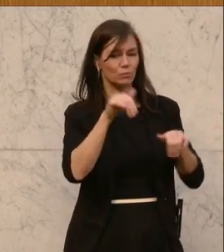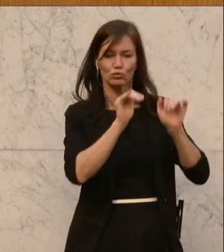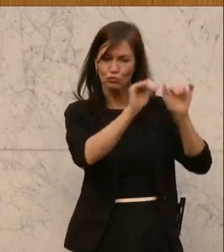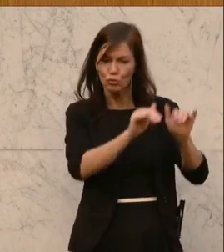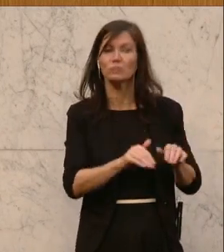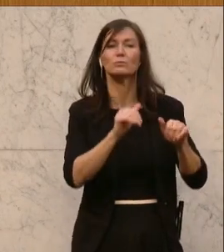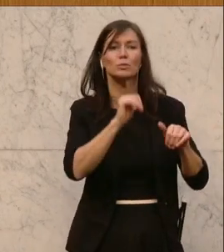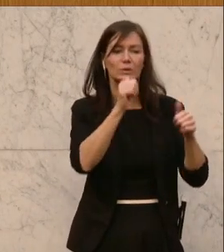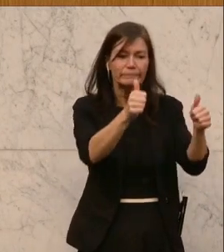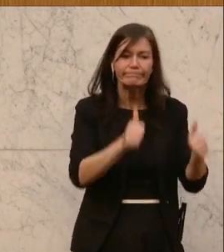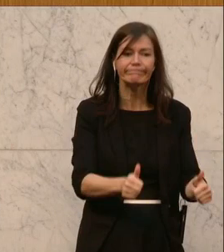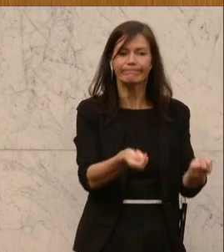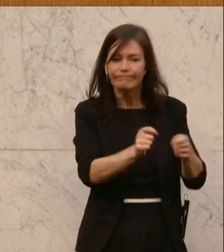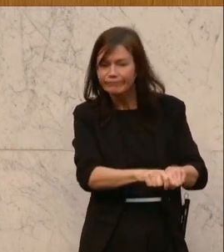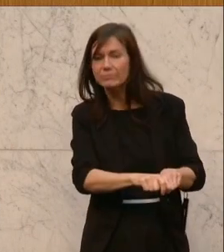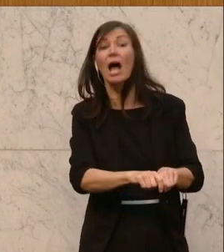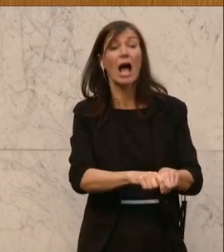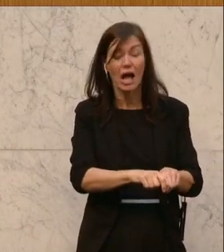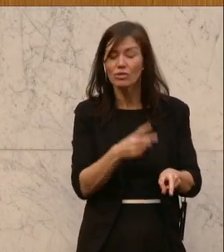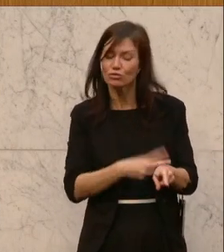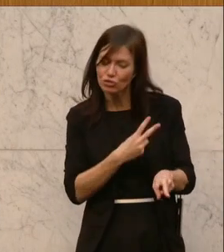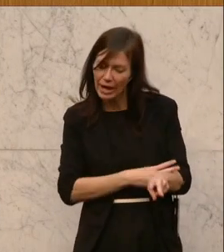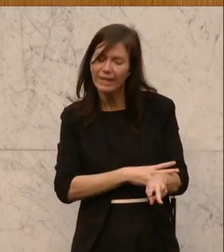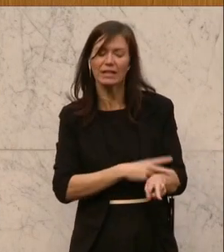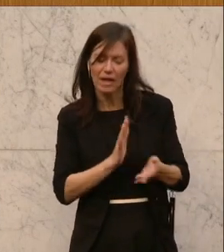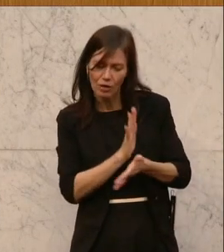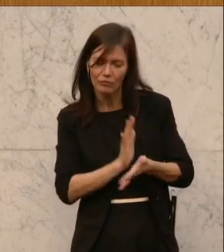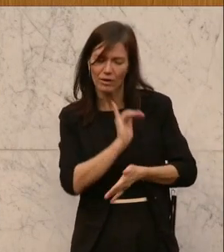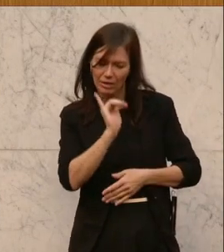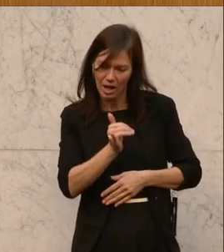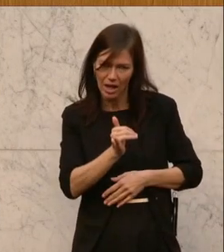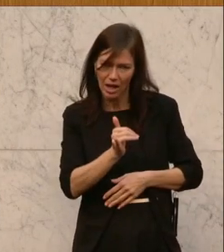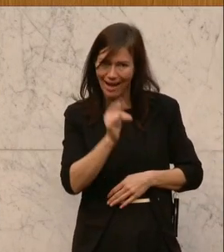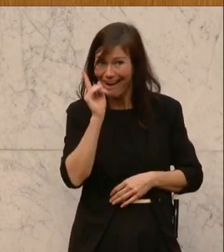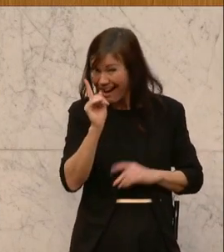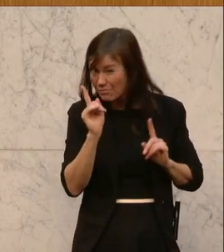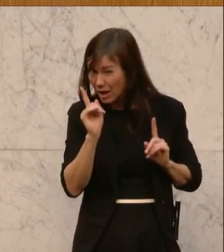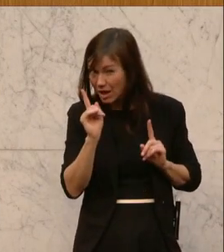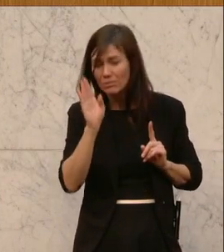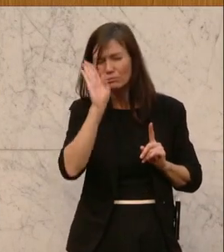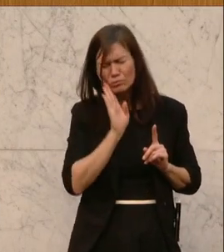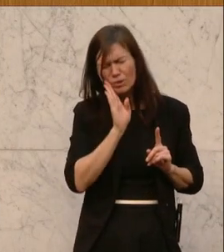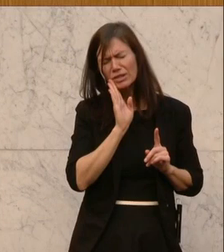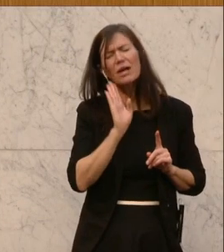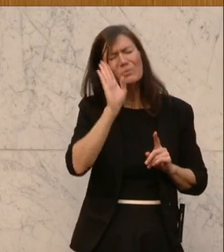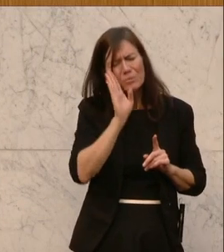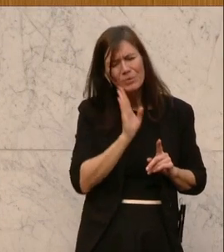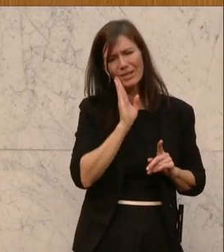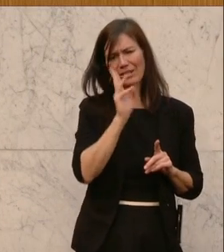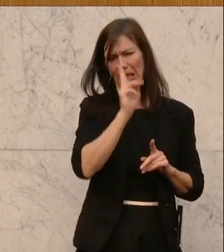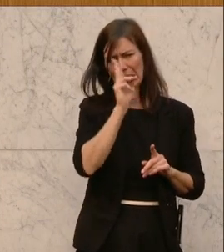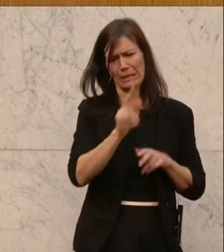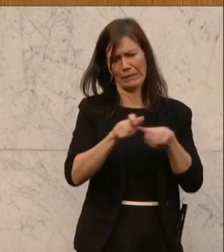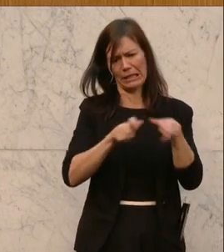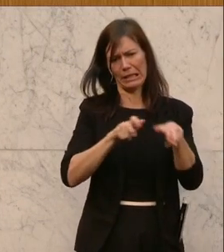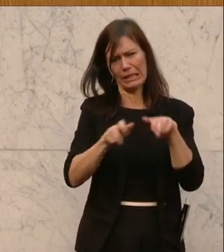nicht zusperren brauchen. Staatliche Aufgabe ist es auf alle Fälle. Aber bitte, bitte, liebe Regierungsfraktionen, zielgerichtet,